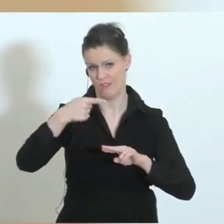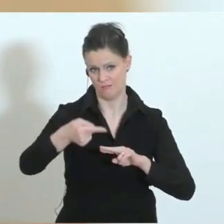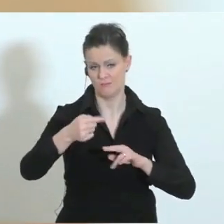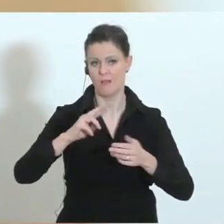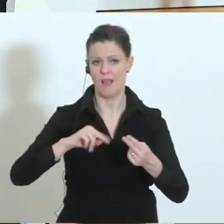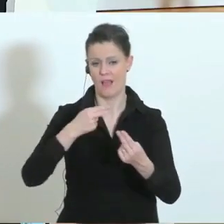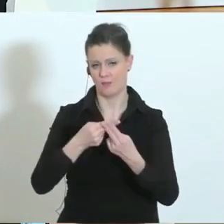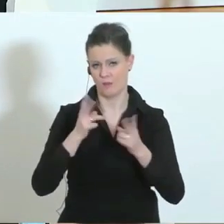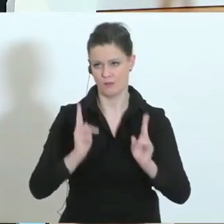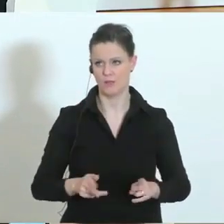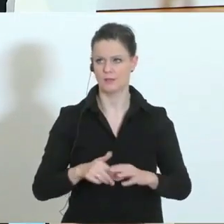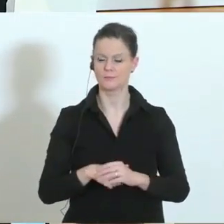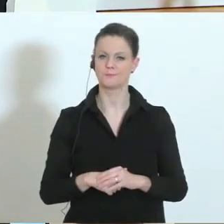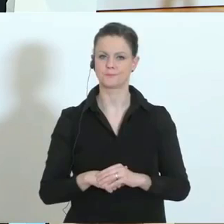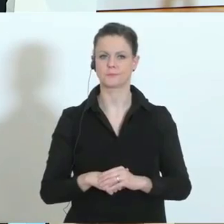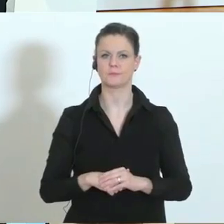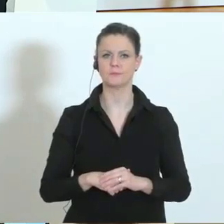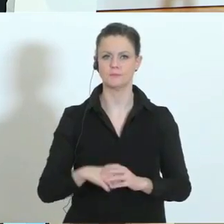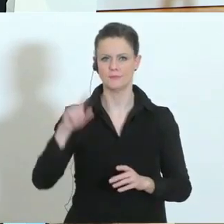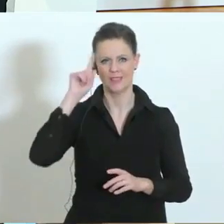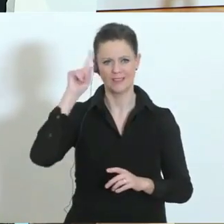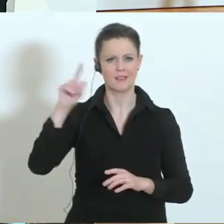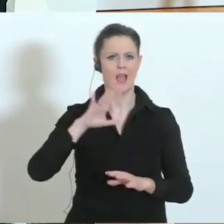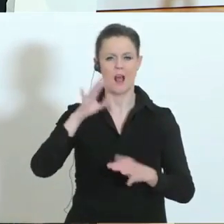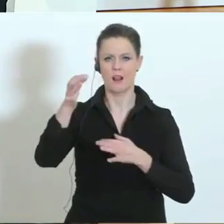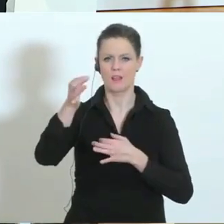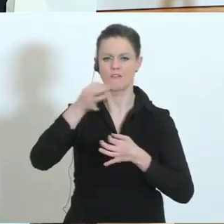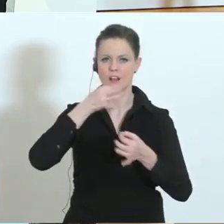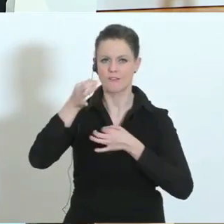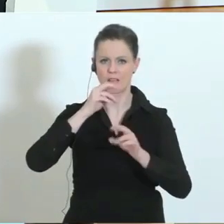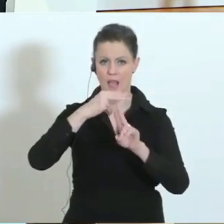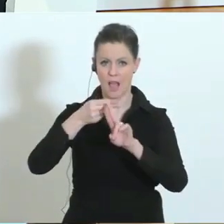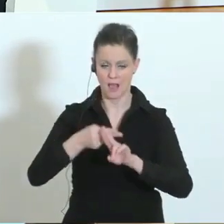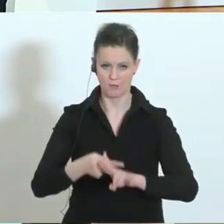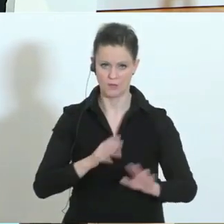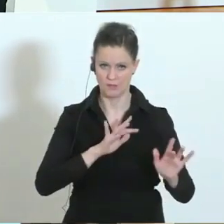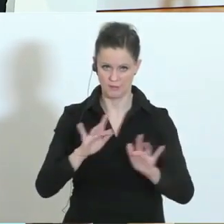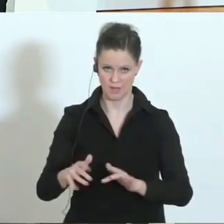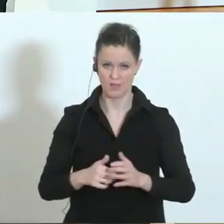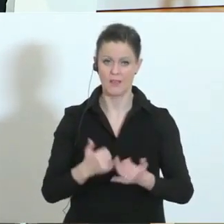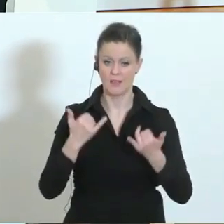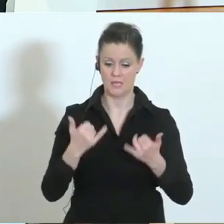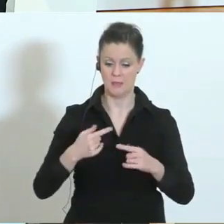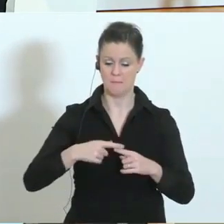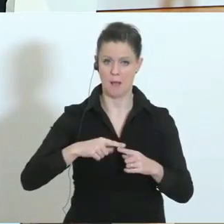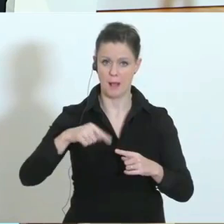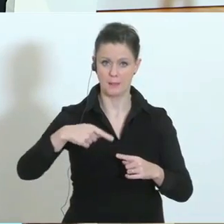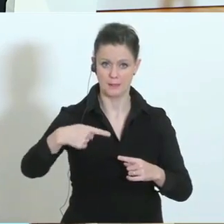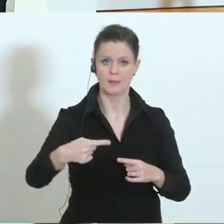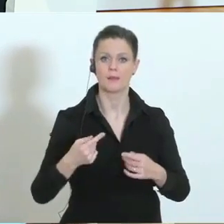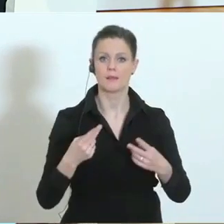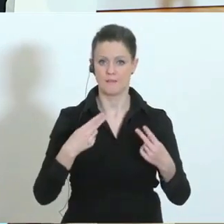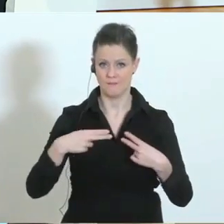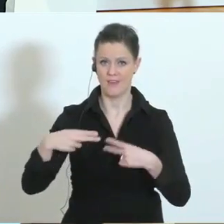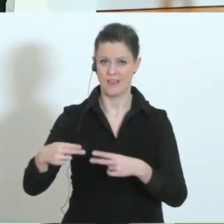So, dann wurden, glaube ich, alle Fragen beantwortet. Vielen Dank für das Kommen. Es geht hier gleich weiter in Kürze um 17